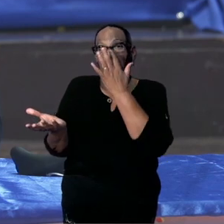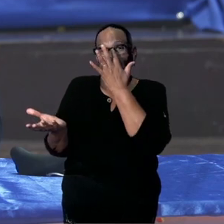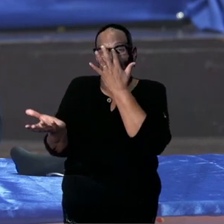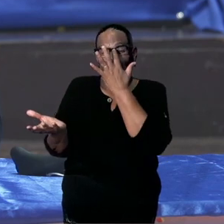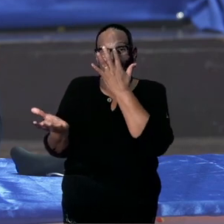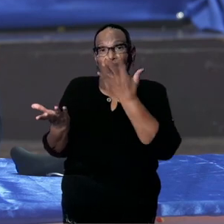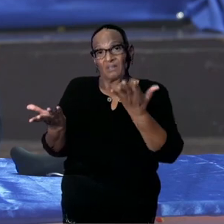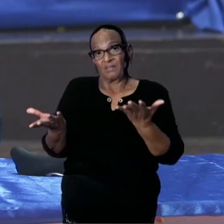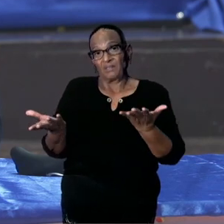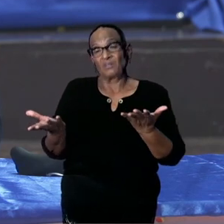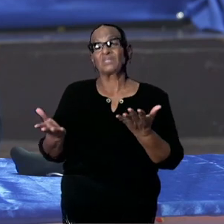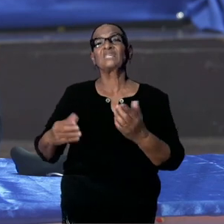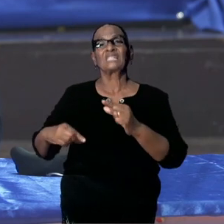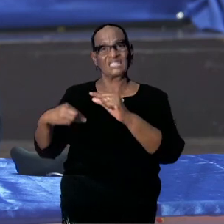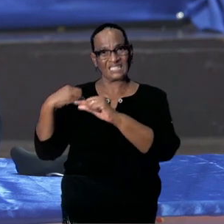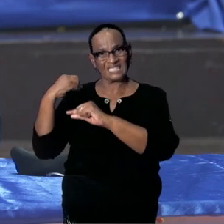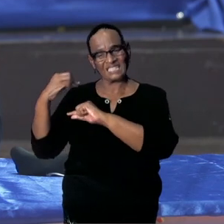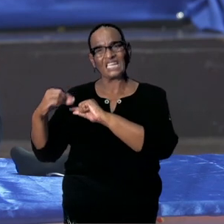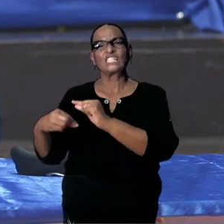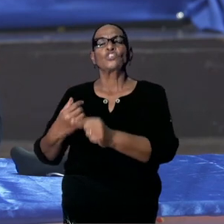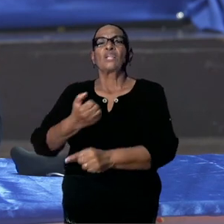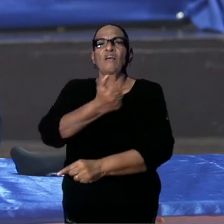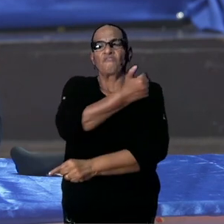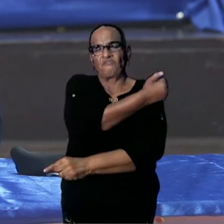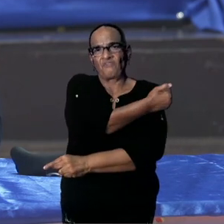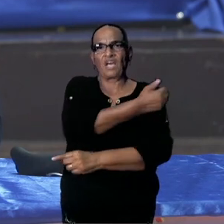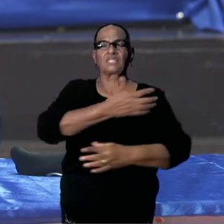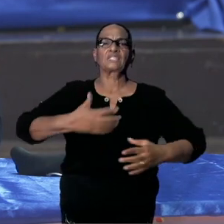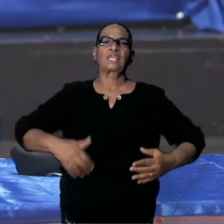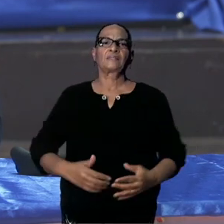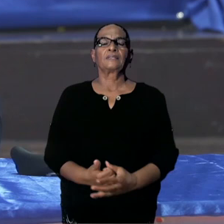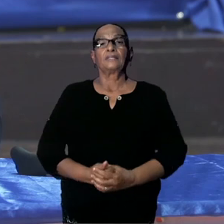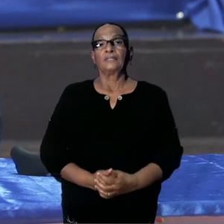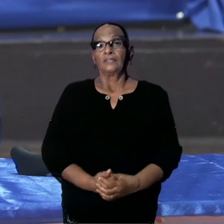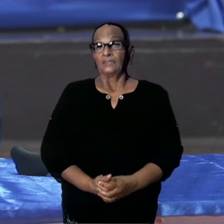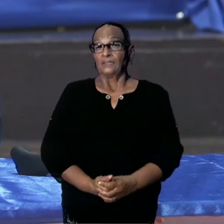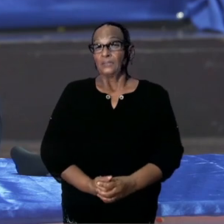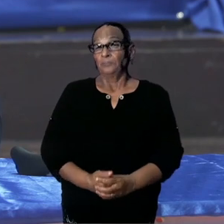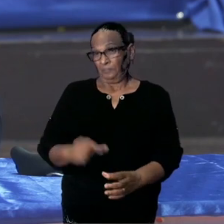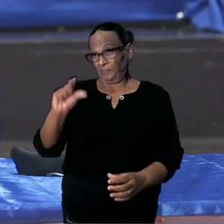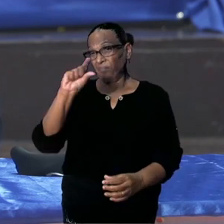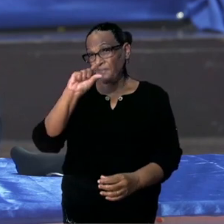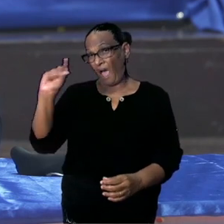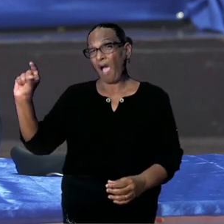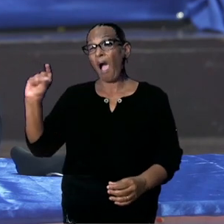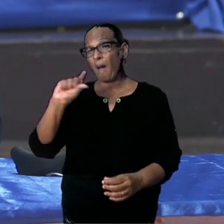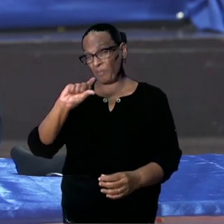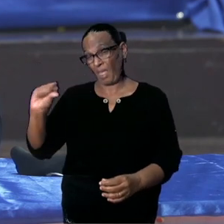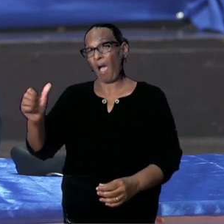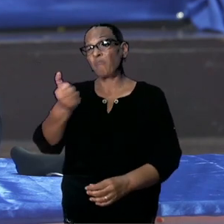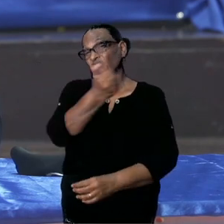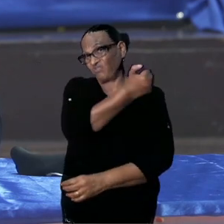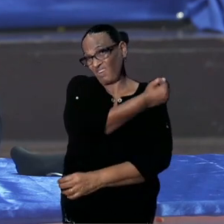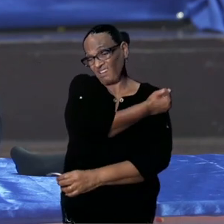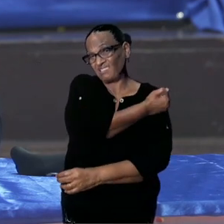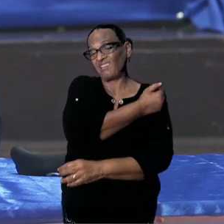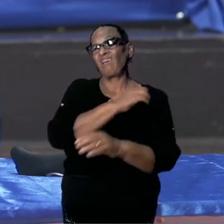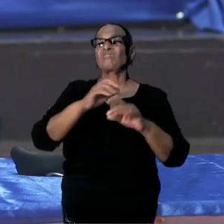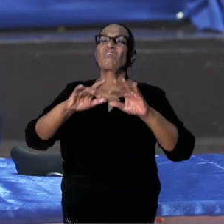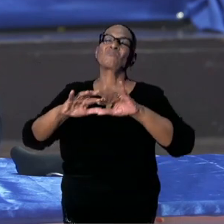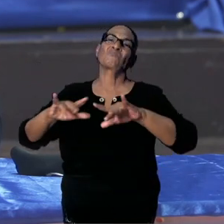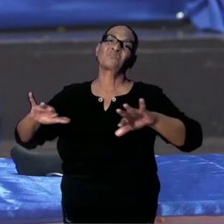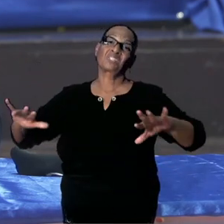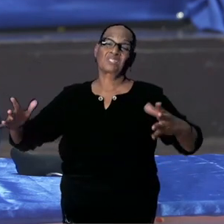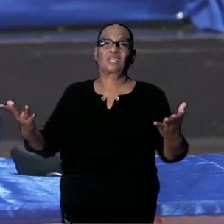vaccin, dus een traditioneel vaccin zoals we die kennen. En de directeur kan daarop ingaan, die heeft zich helemaal